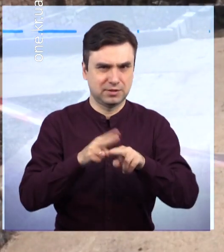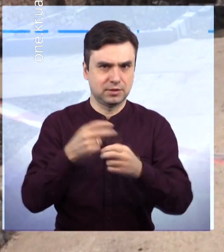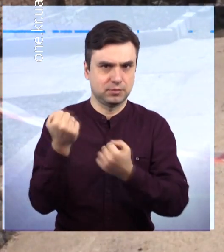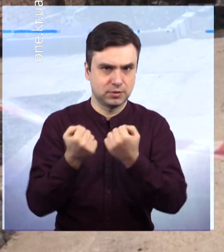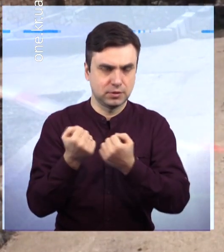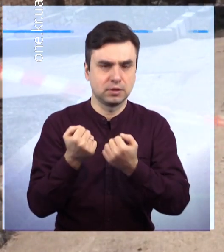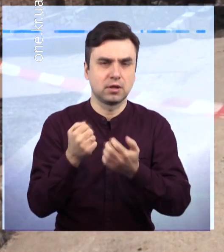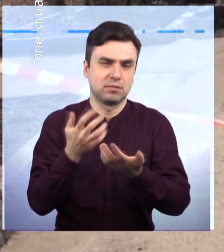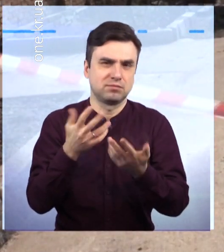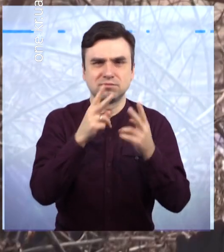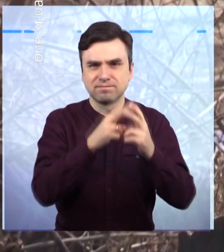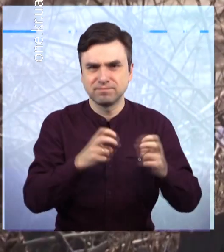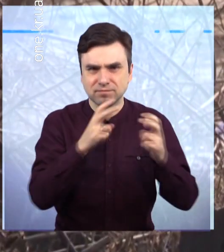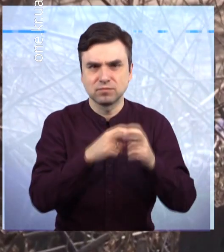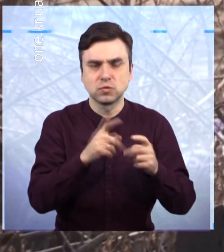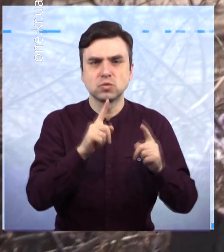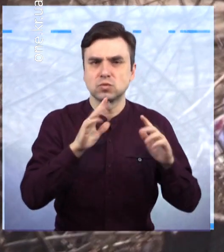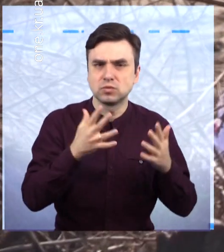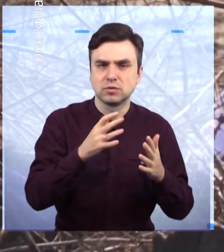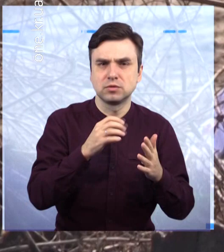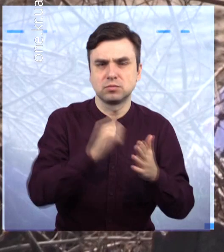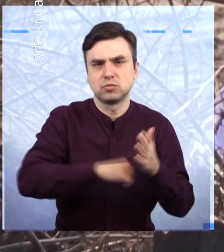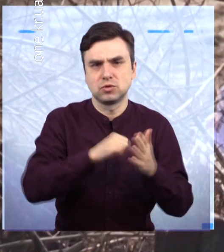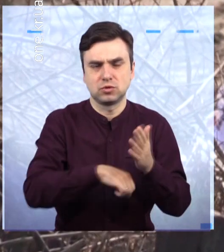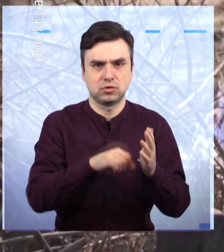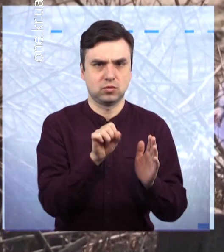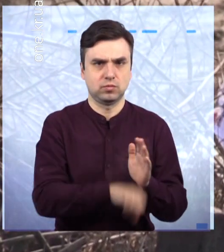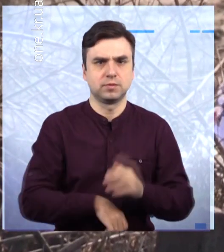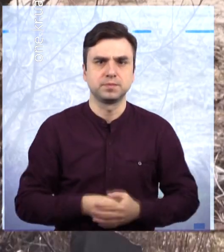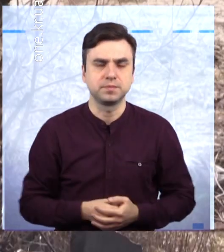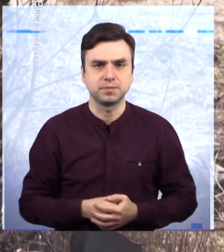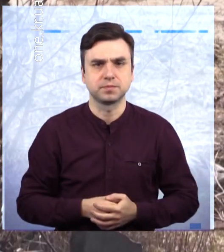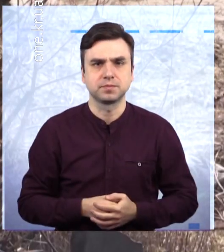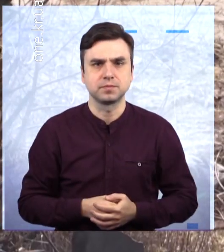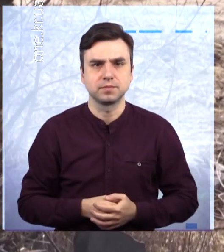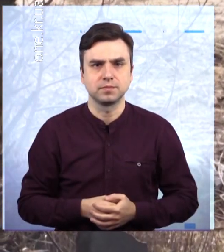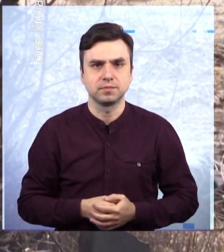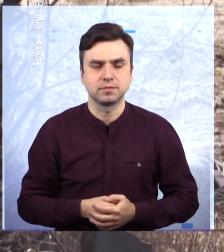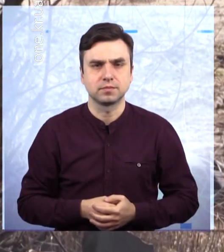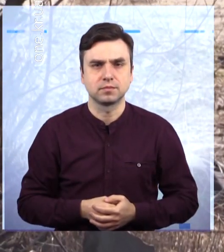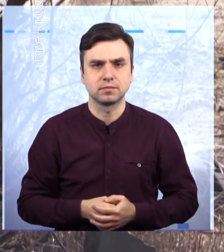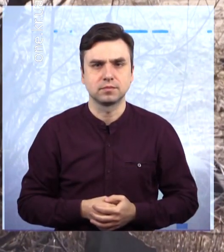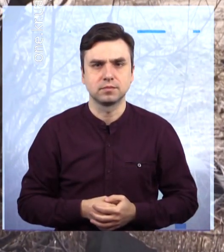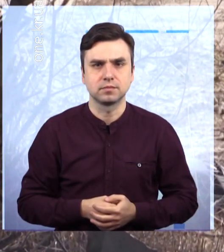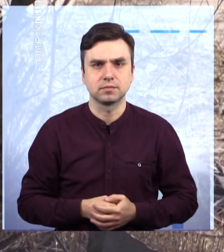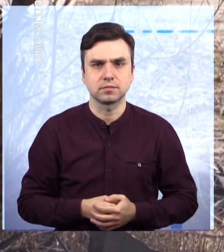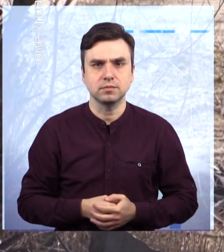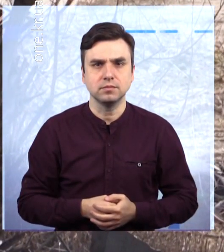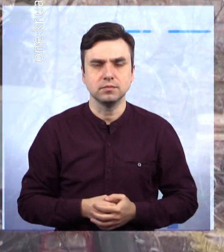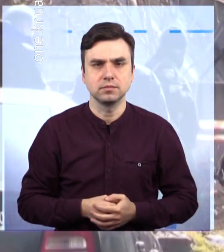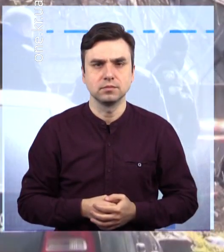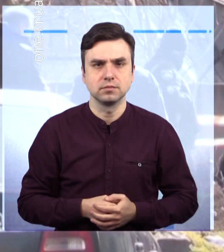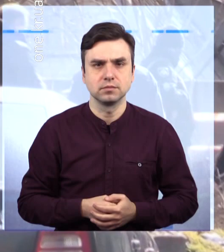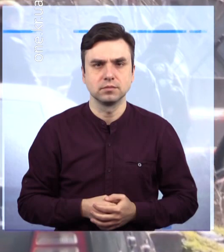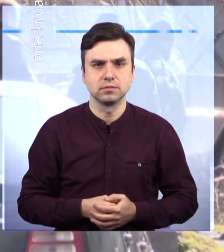поліцію. Застреленим виявився відомий у вузьких колах Олексій Ліончик на прізвисько Кабан. Є припущення, що